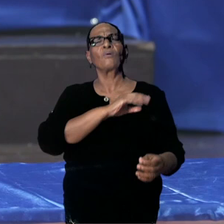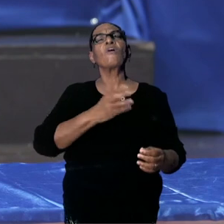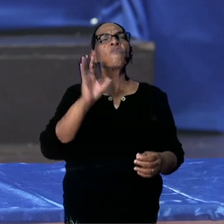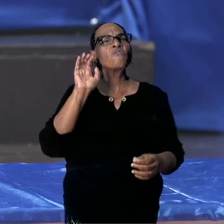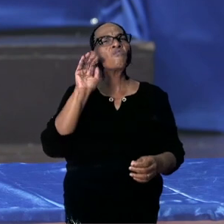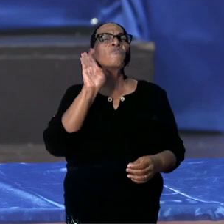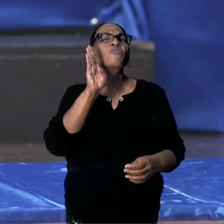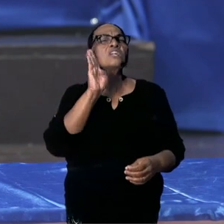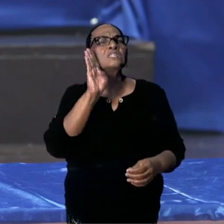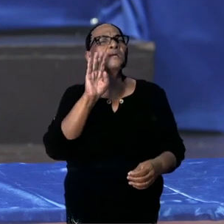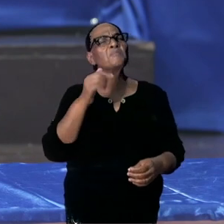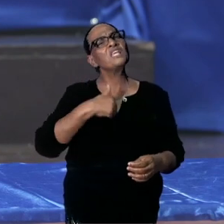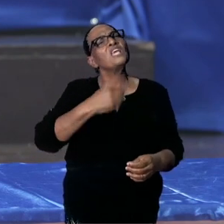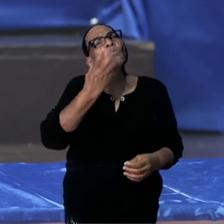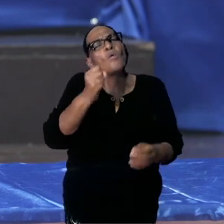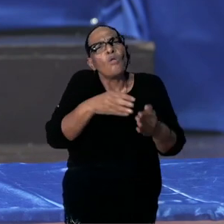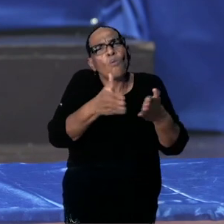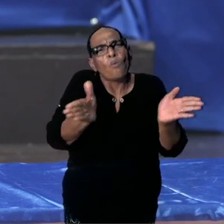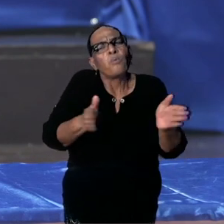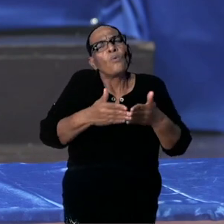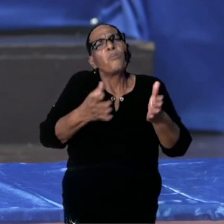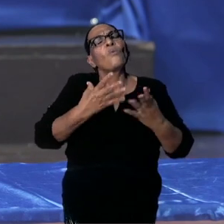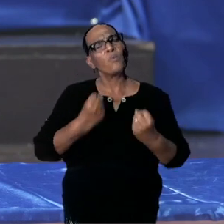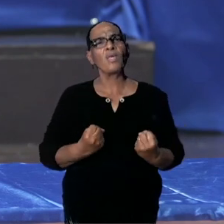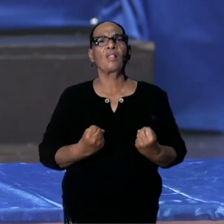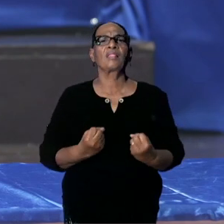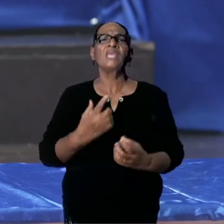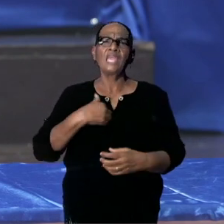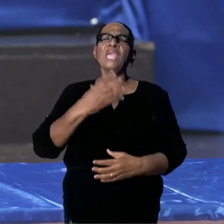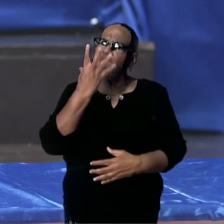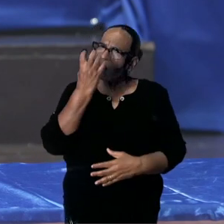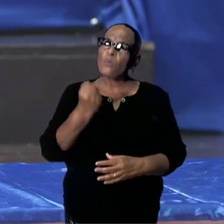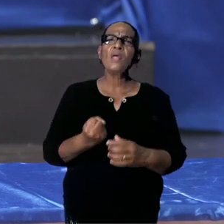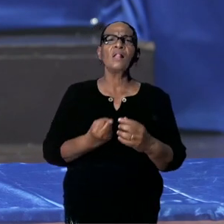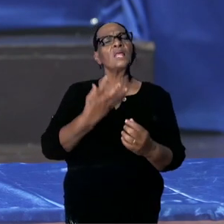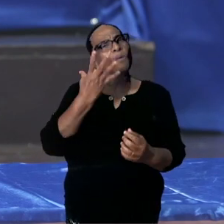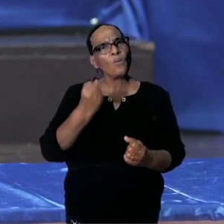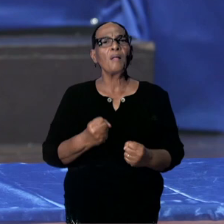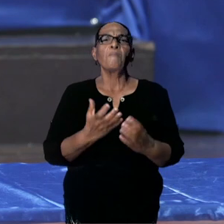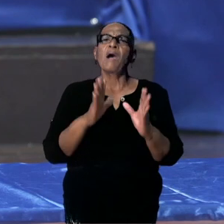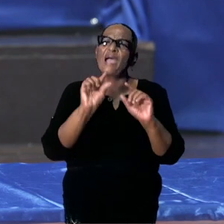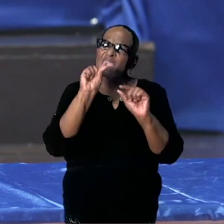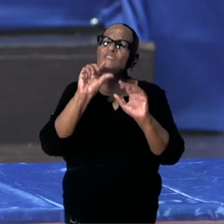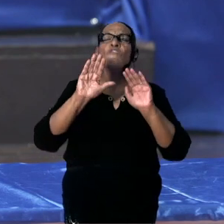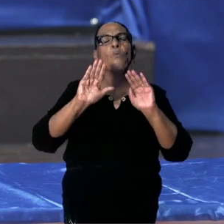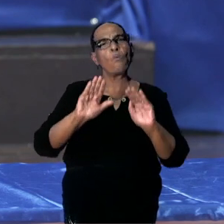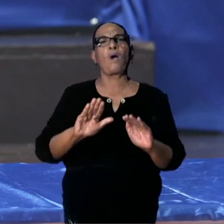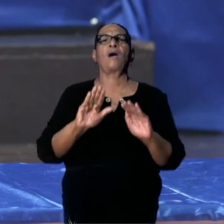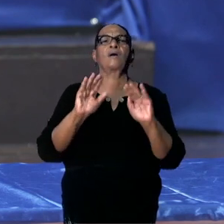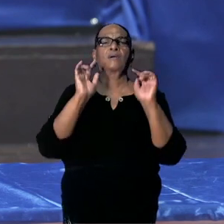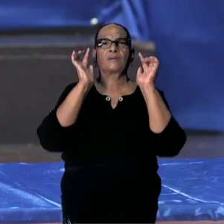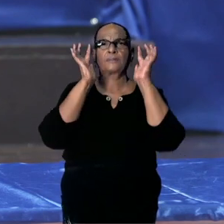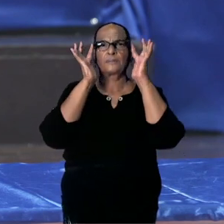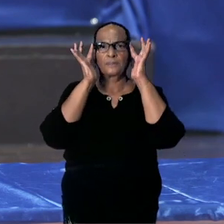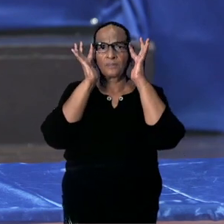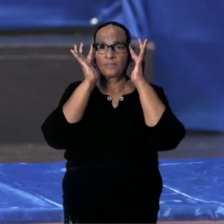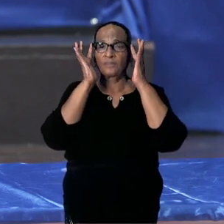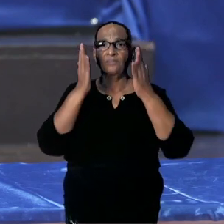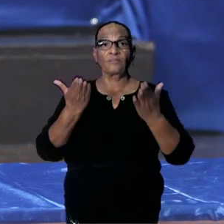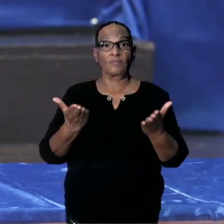te gaan. En we horen die geluiden ook, omdat wij ook de sectoren betrekken bij besluitvorming. Dus die